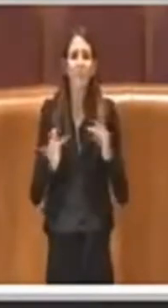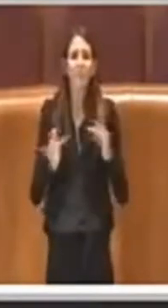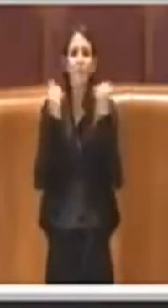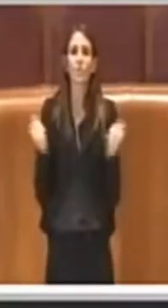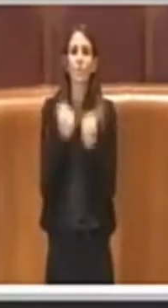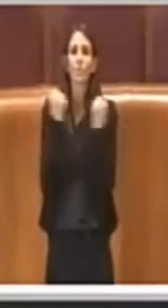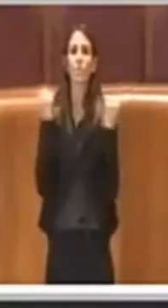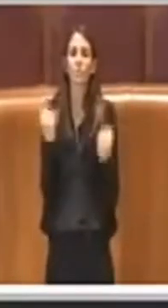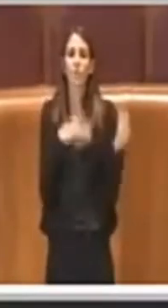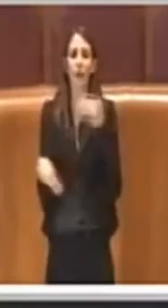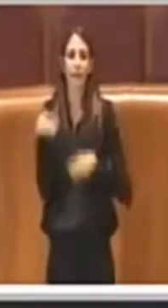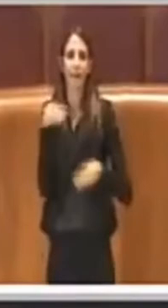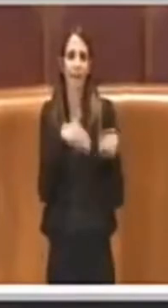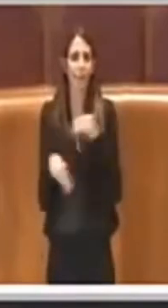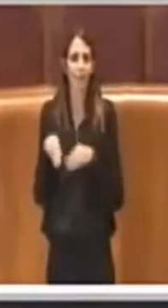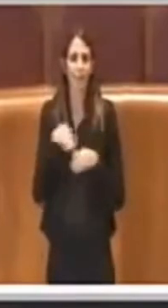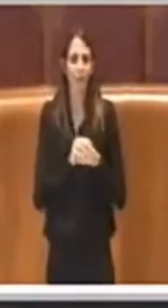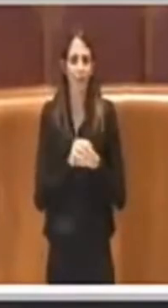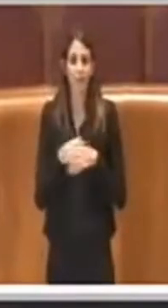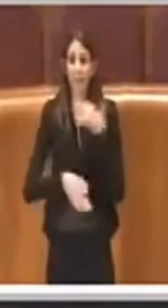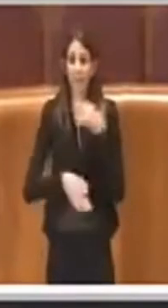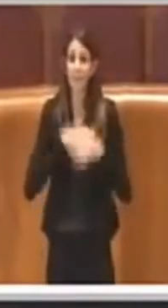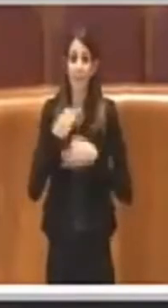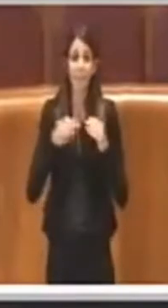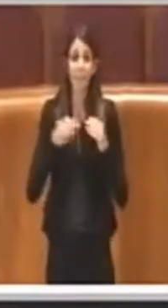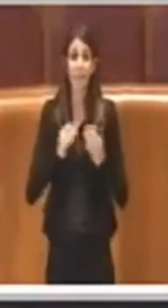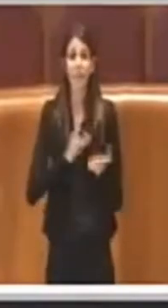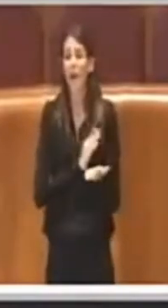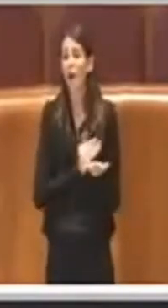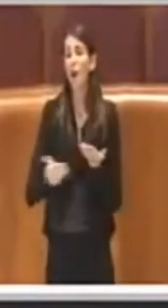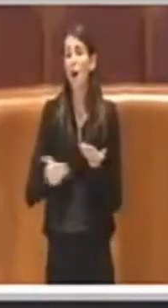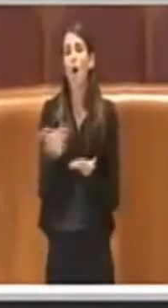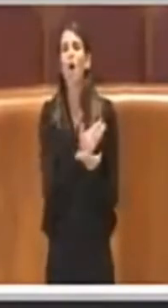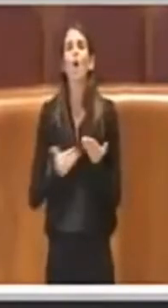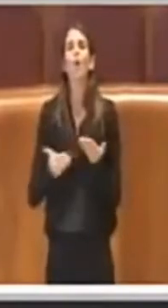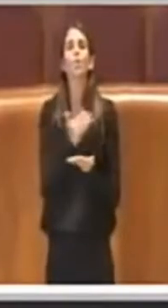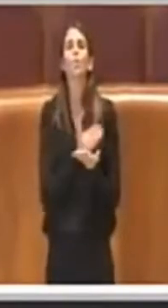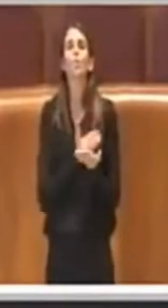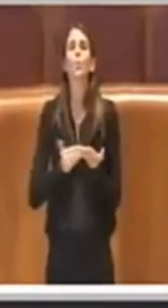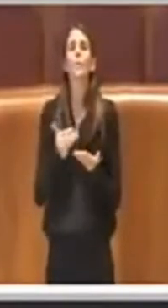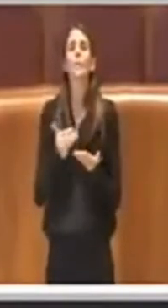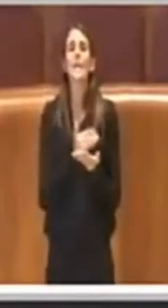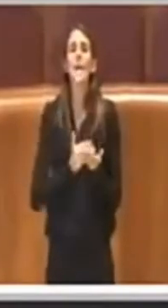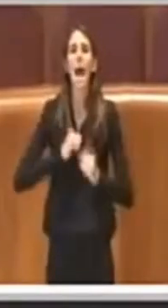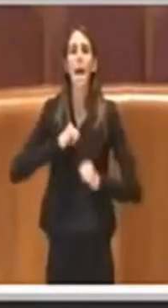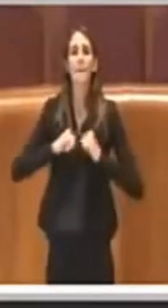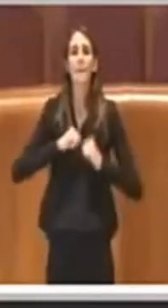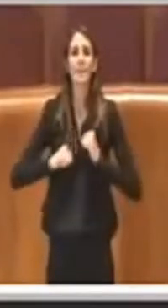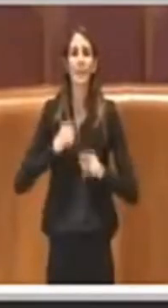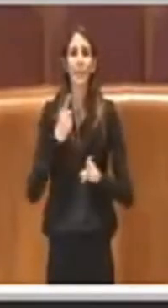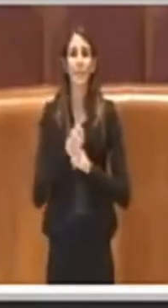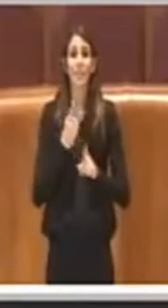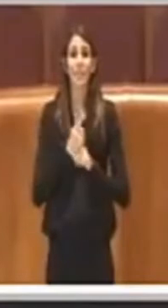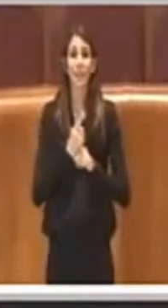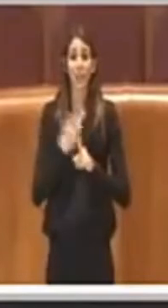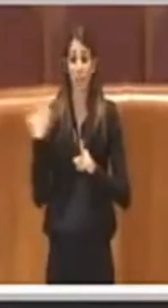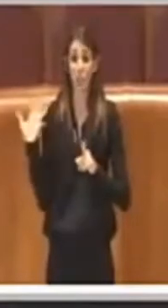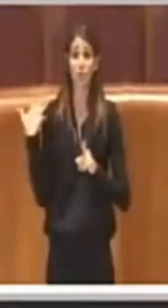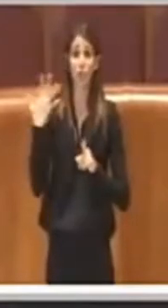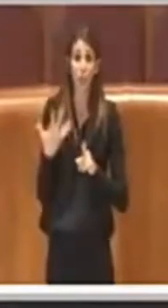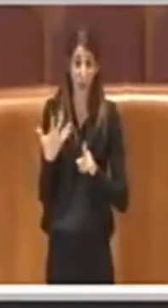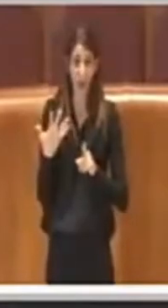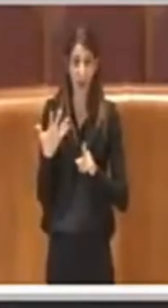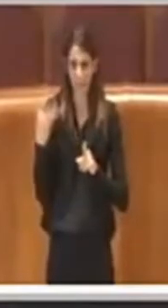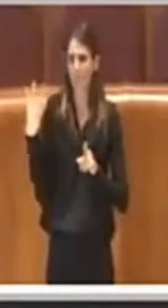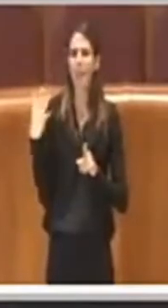Allora insomma tutte le amministrazioni farebbero bene a chiudere i battenti un anno prima e come si dice pensare solo